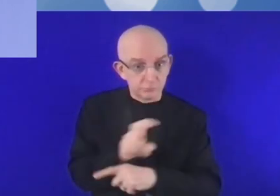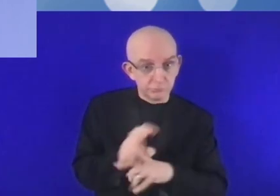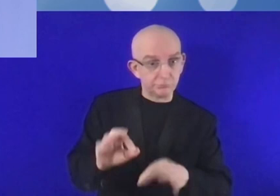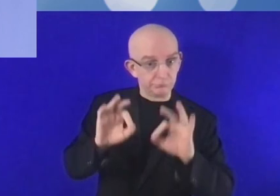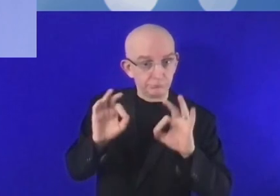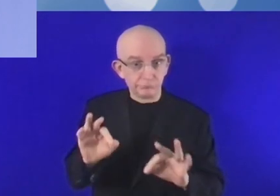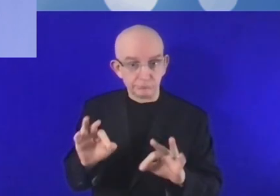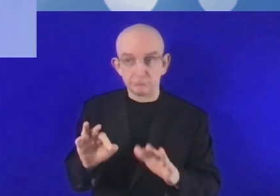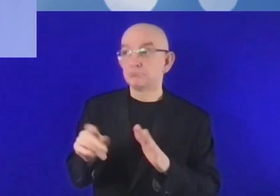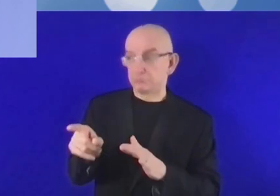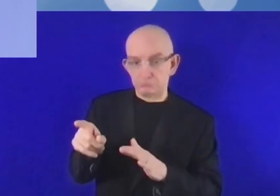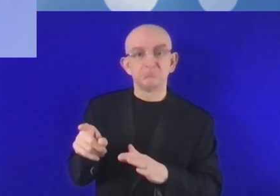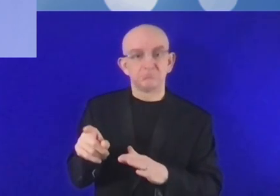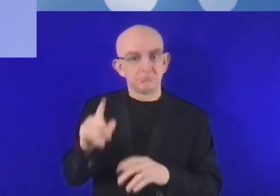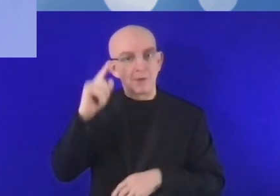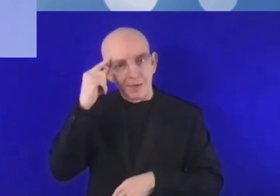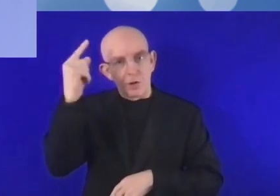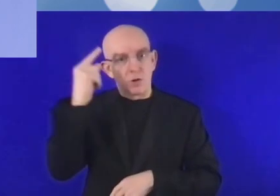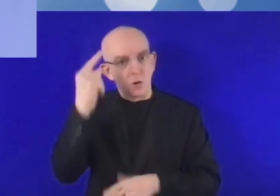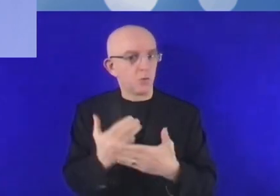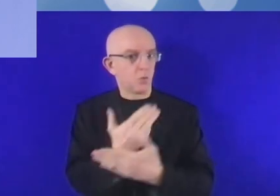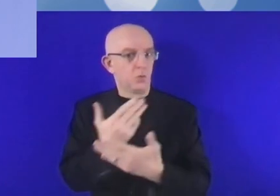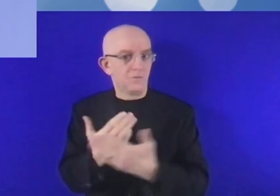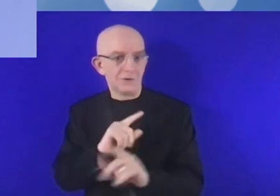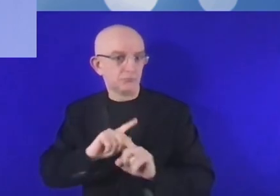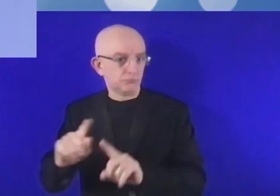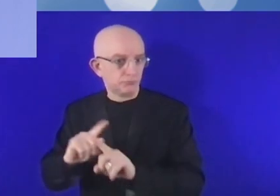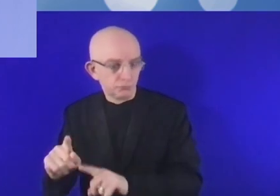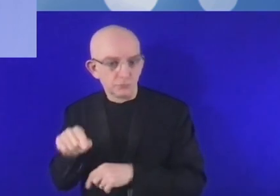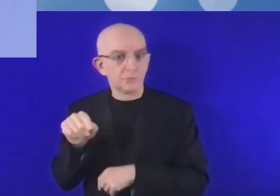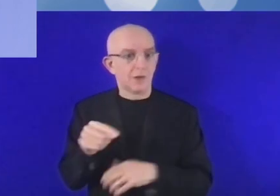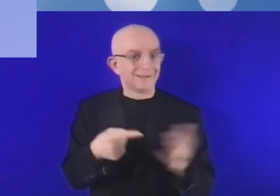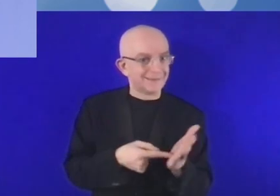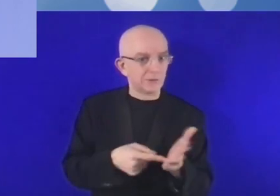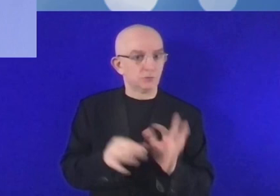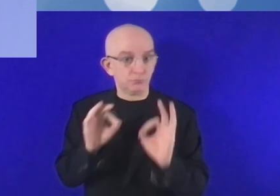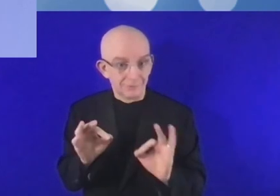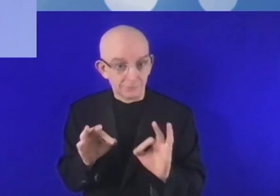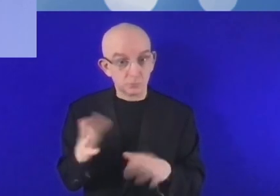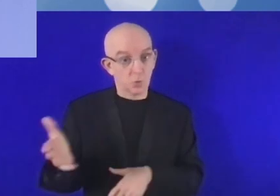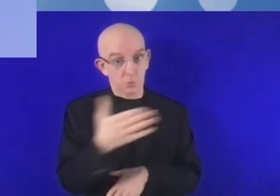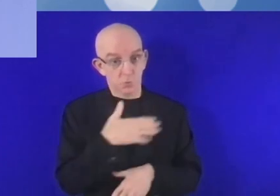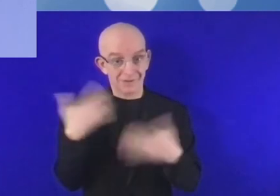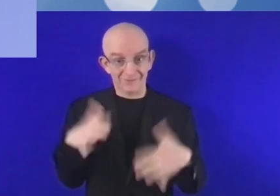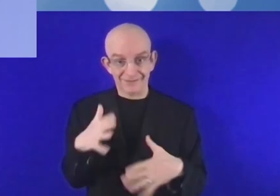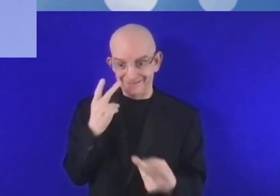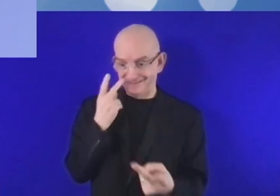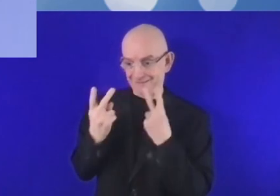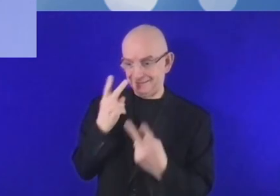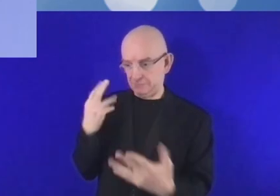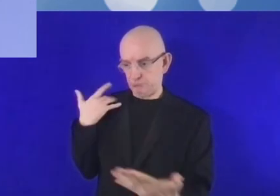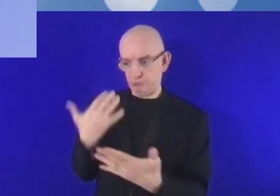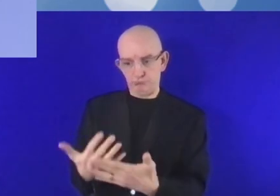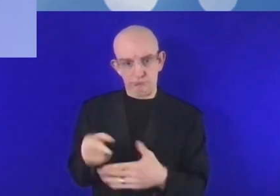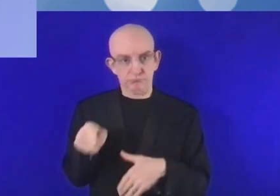créons un écosystème d'entreprises hospitaliers, accueillants. On a besoin aussi